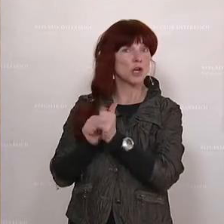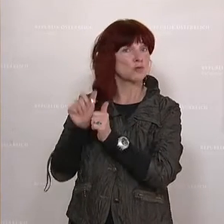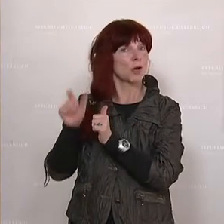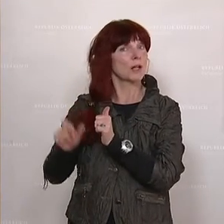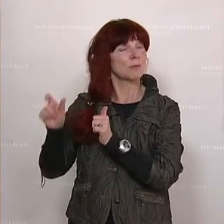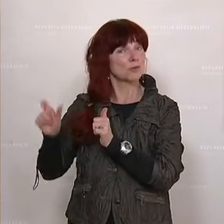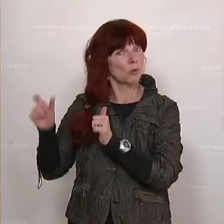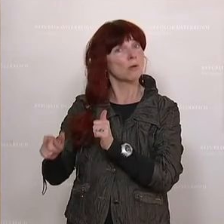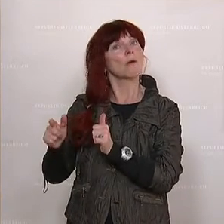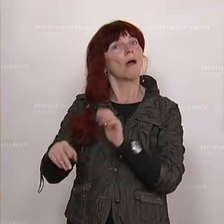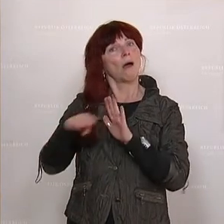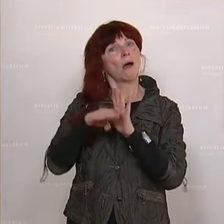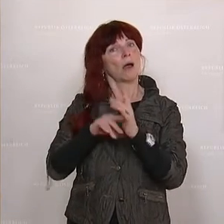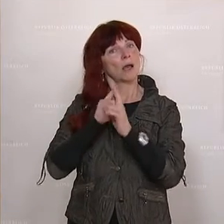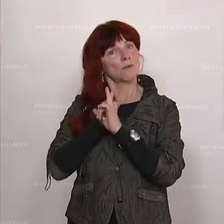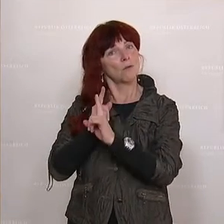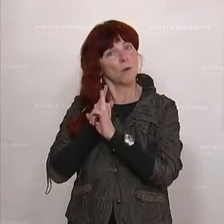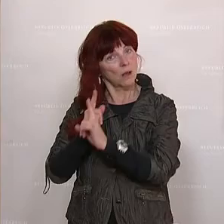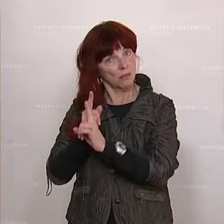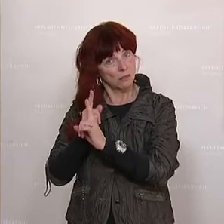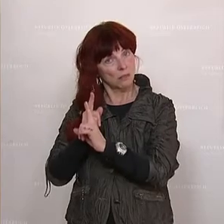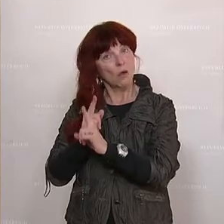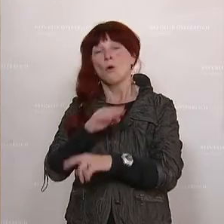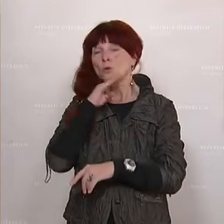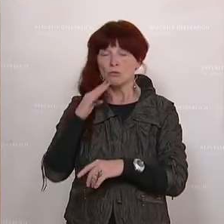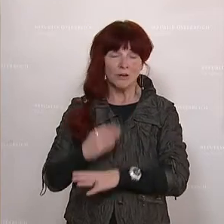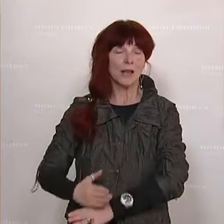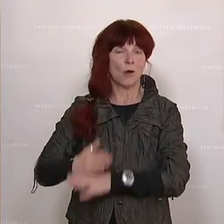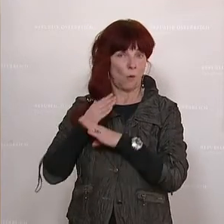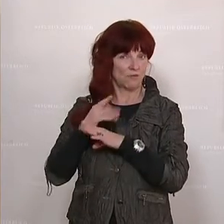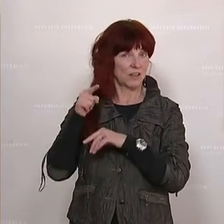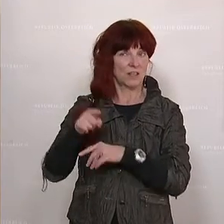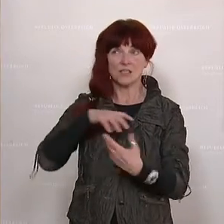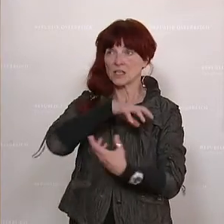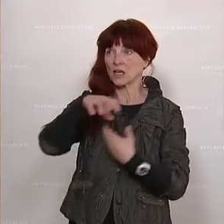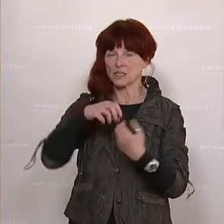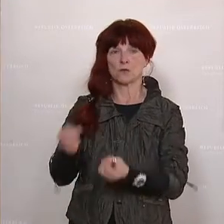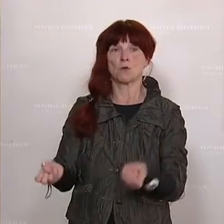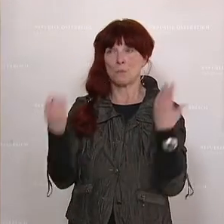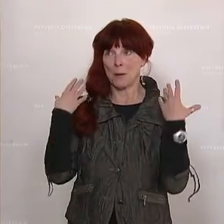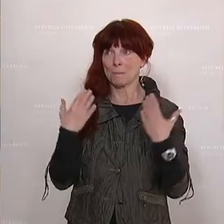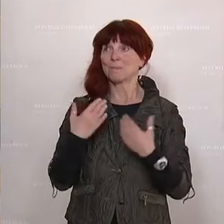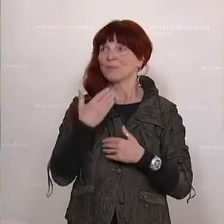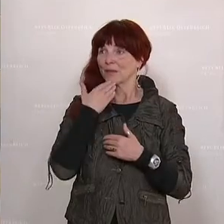auch an diese Regeln gehalten haben und somit auch viel dazu beigetragen haben, diese Krise endlich hinter uns zu bringen.